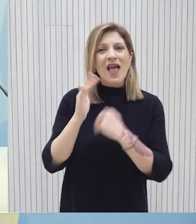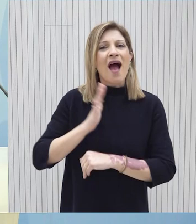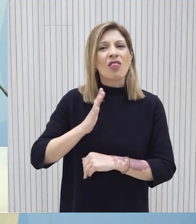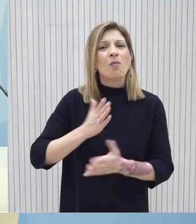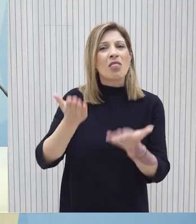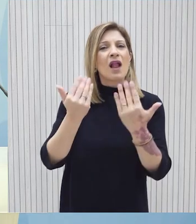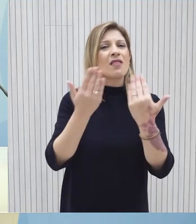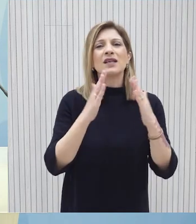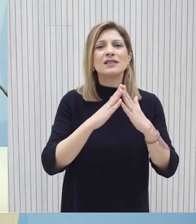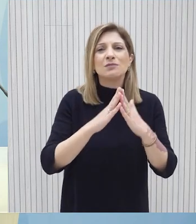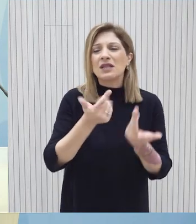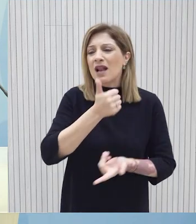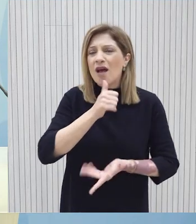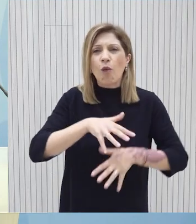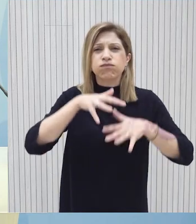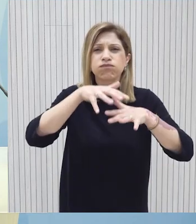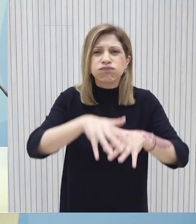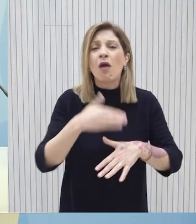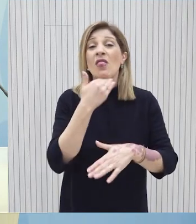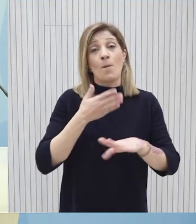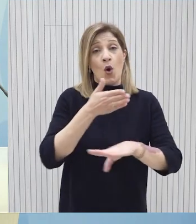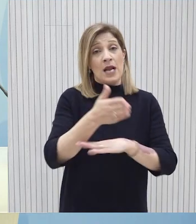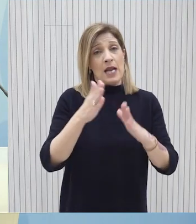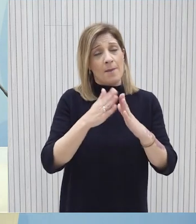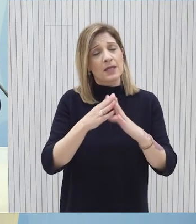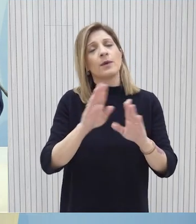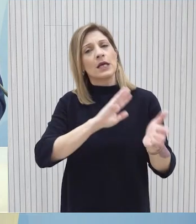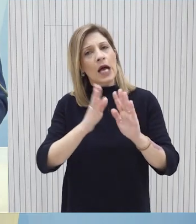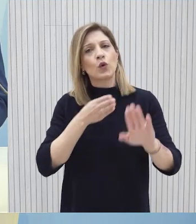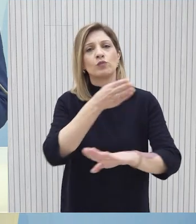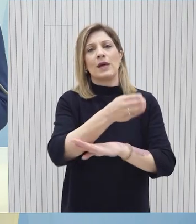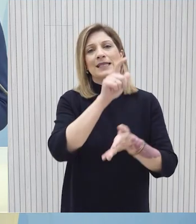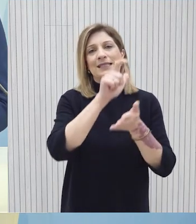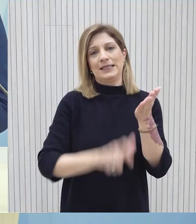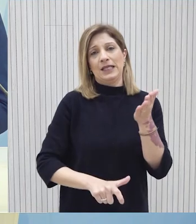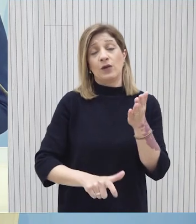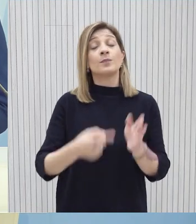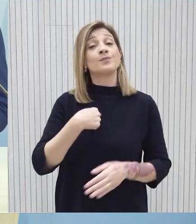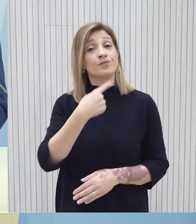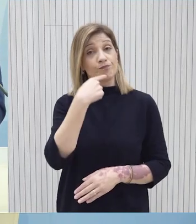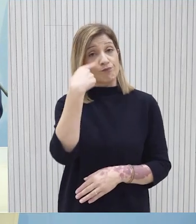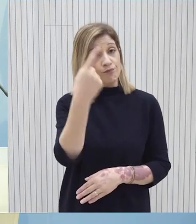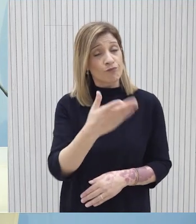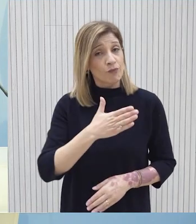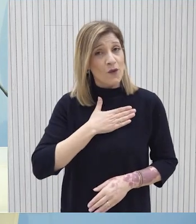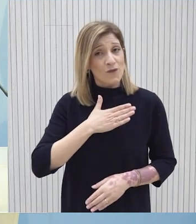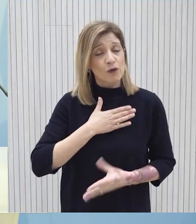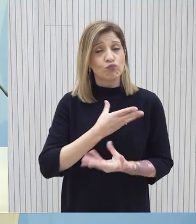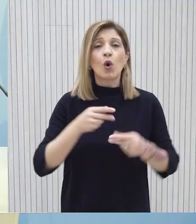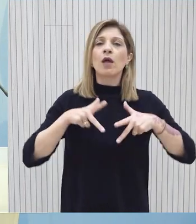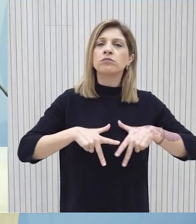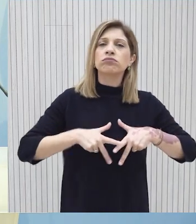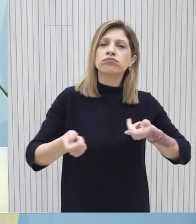κατοικίες τους έχουν πληγεί σε βαθμό που δεν τις καθιστούν κατάλληλες προς διαμονή. Φιλούμε να ευχαριστήσουμε το σύνολο των κρατικών